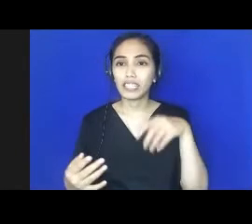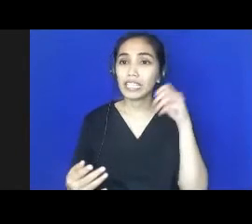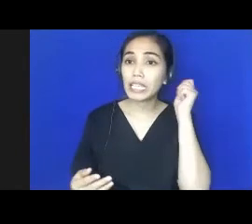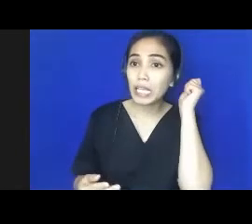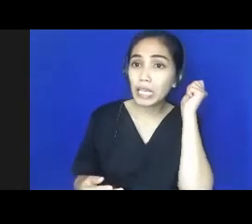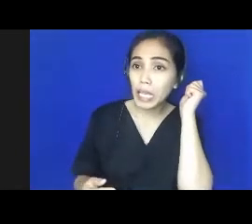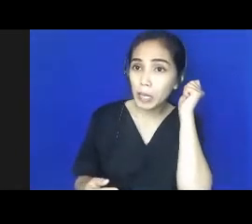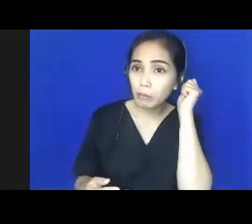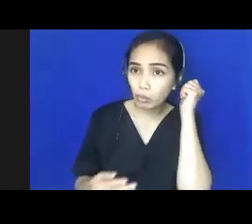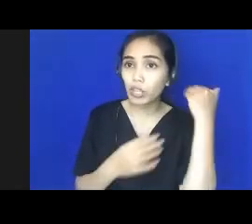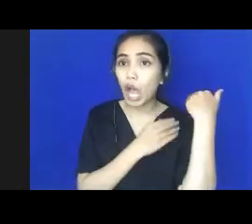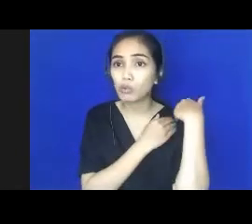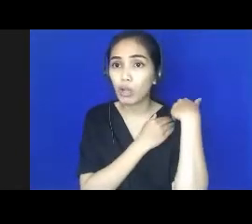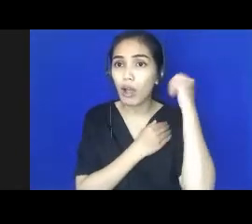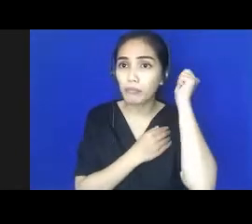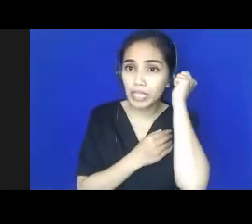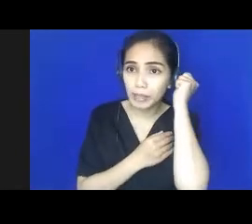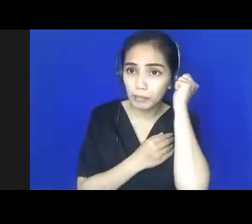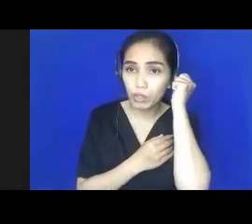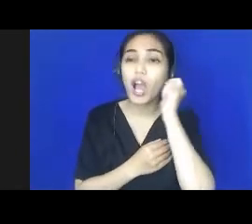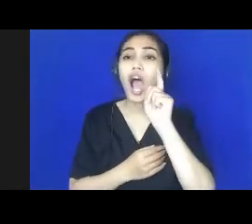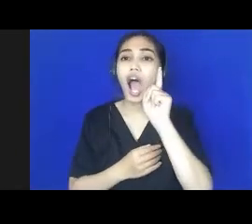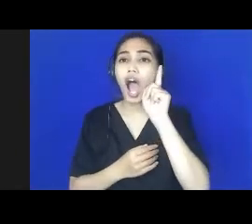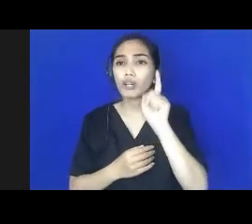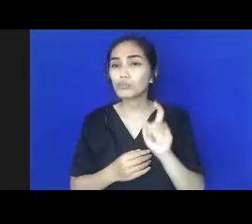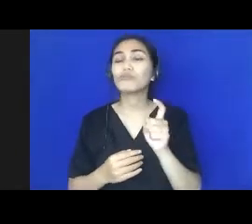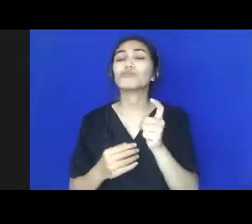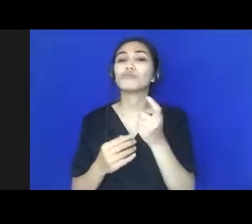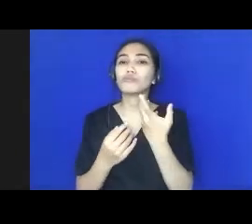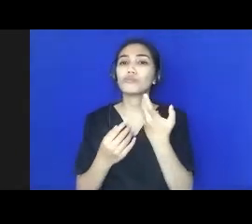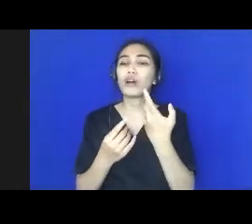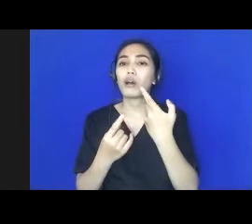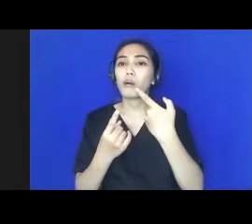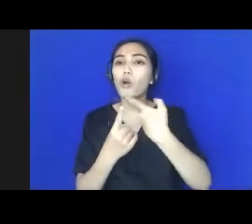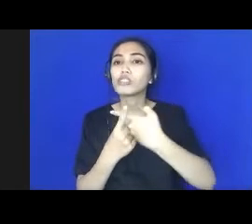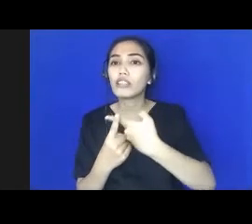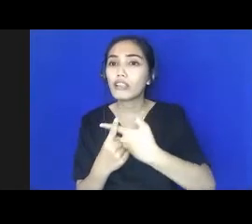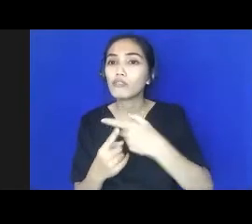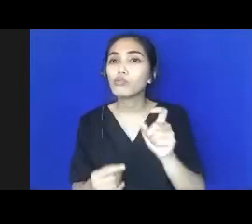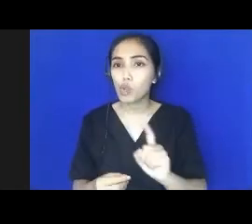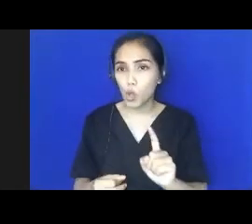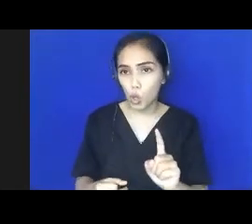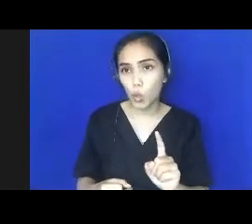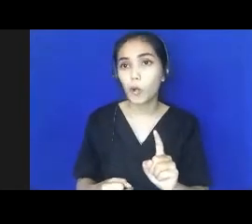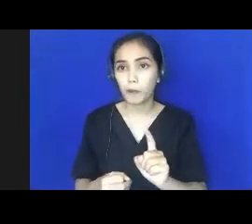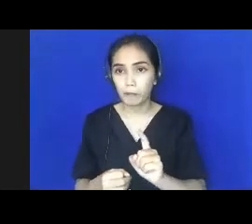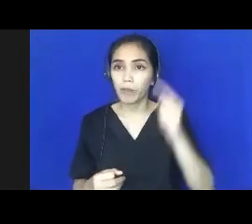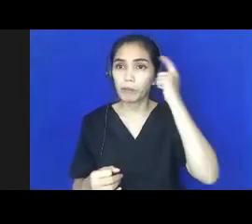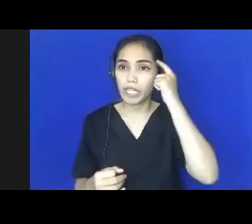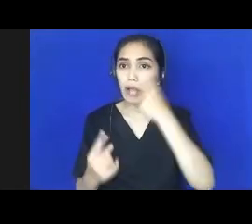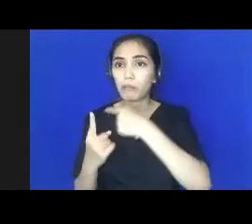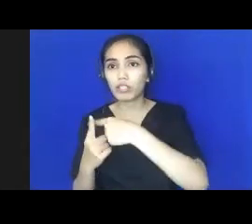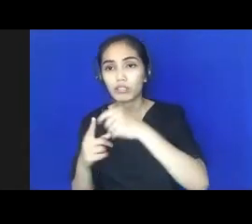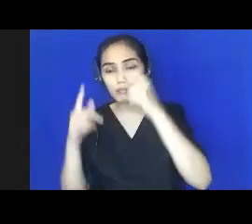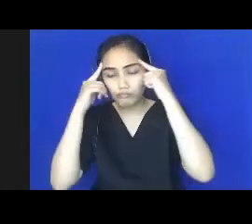memiliki sikap positif tentang sekolah agar anak dari awal diberikan sikap positif ini dan membangun aspirasi atau